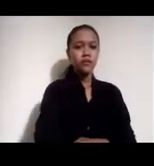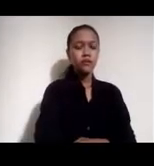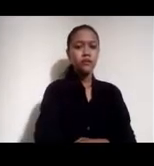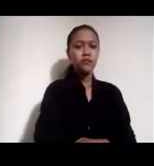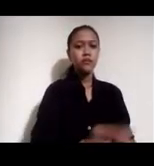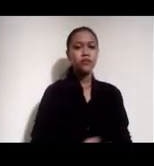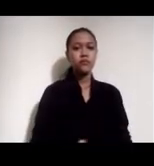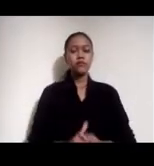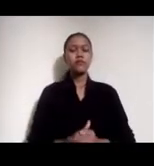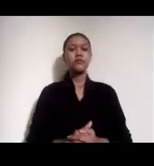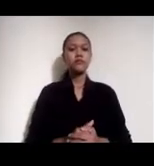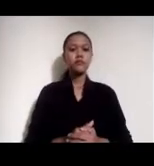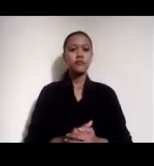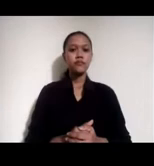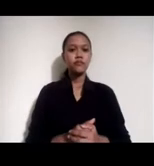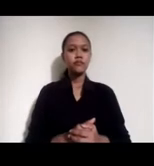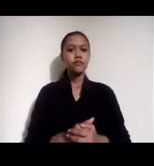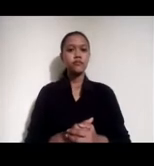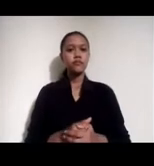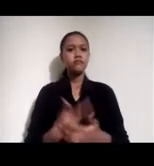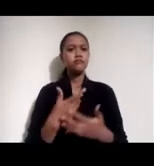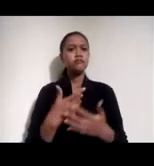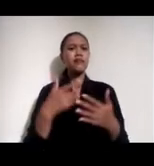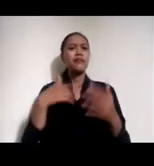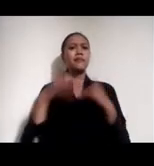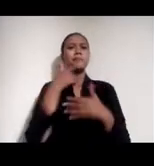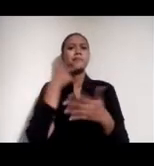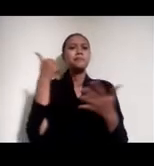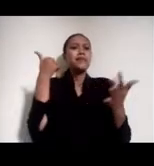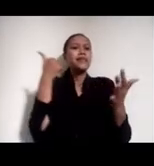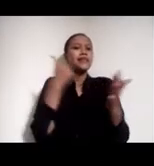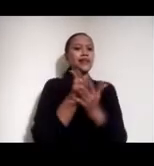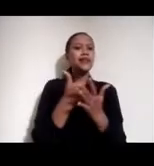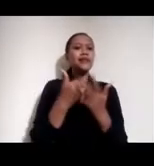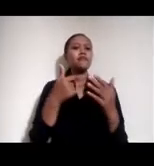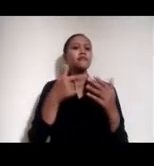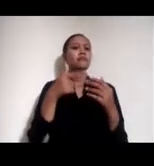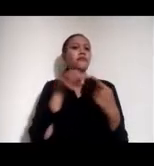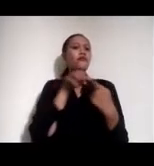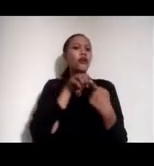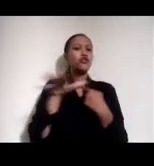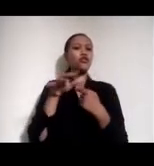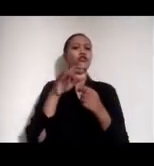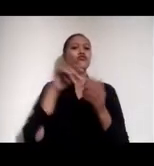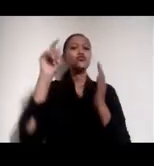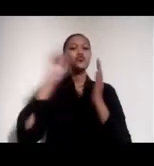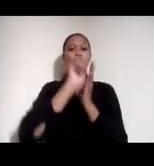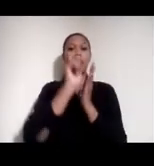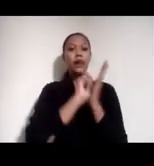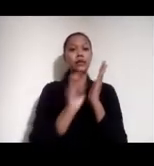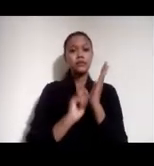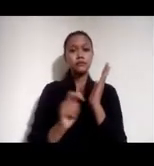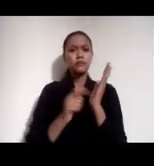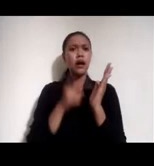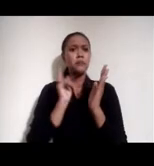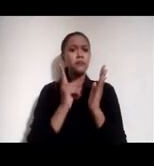Lebih mementingkan faktor pada jurnalismnya Karena di era teknologi sekarang